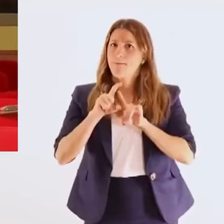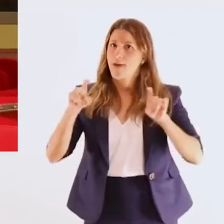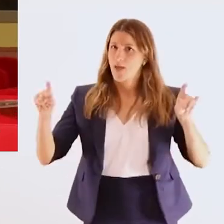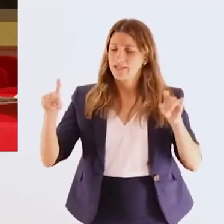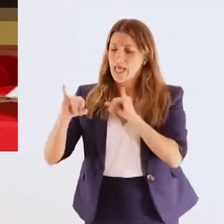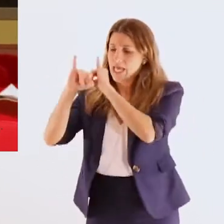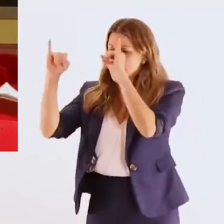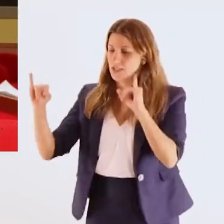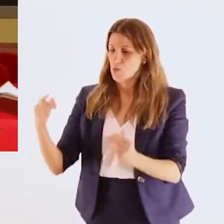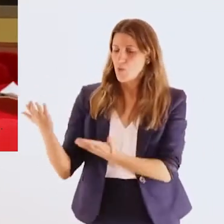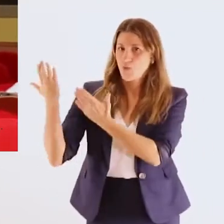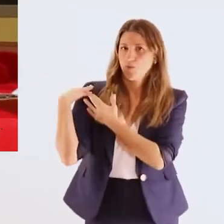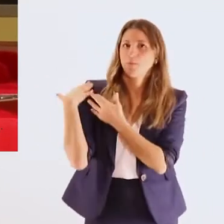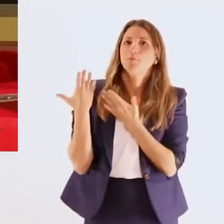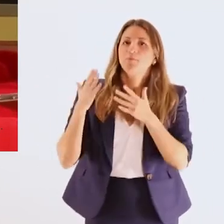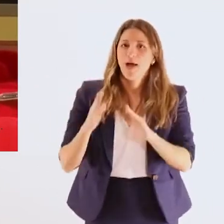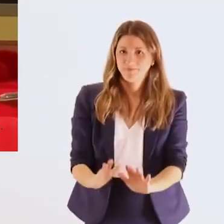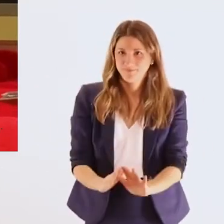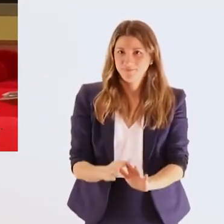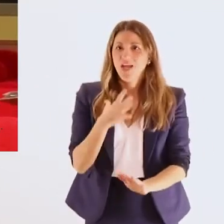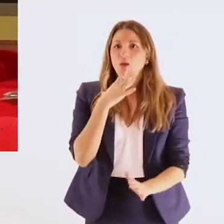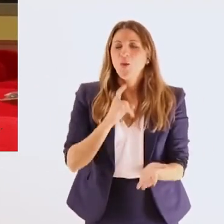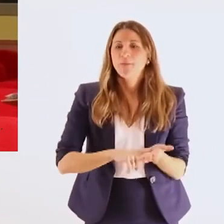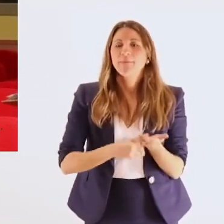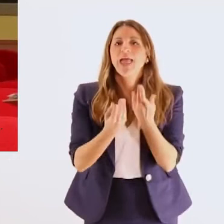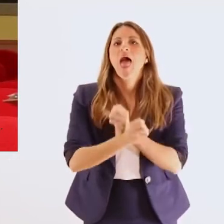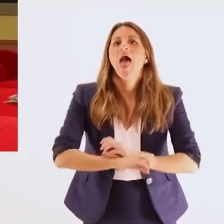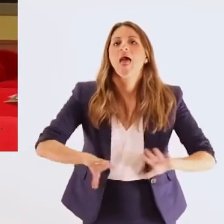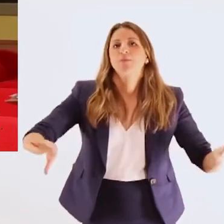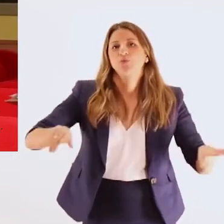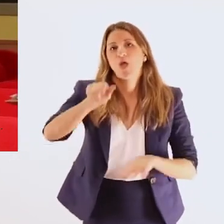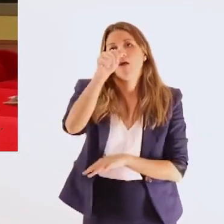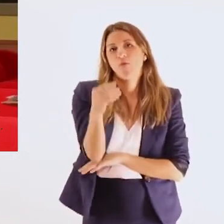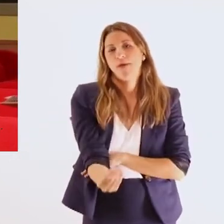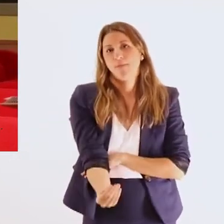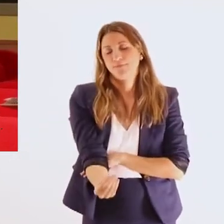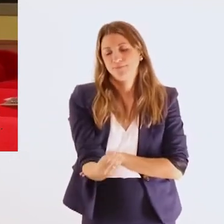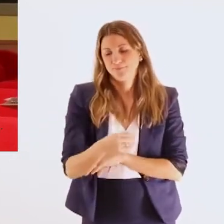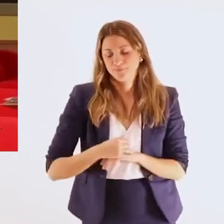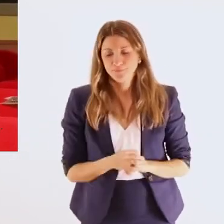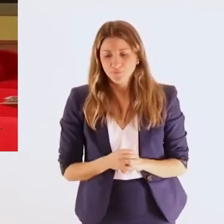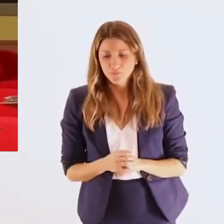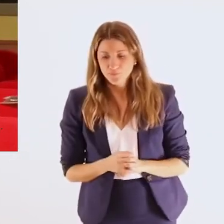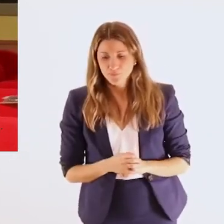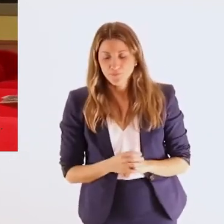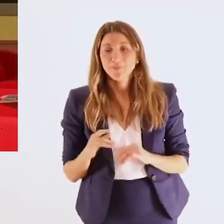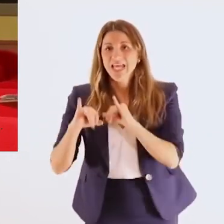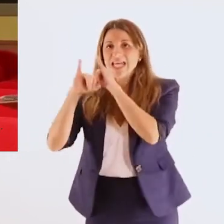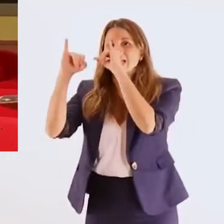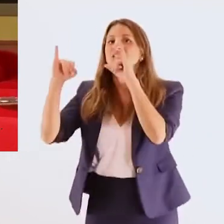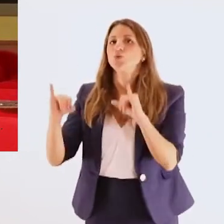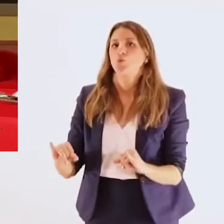διακόψω την παρουσίαση του Ινστιτούτου να πω δύο λόγια για δύο-τρεις πολύ σημαντικές